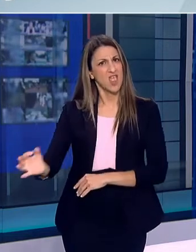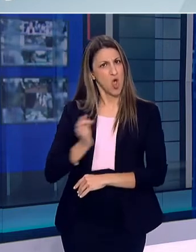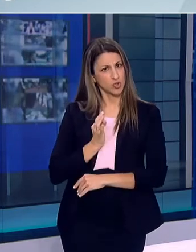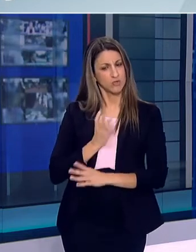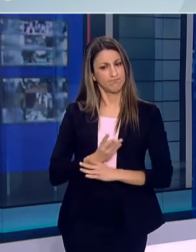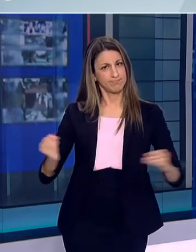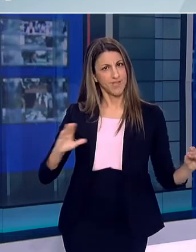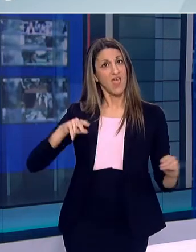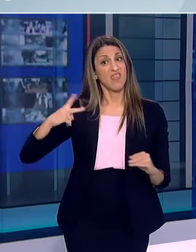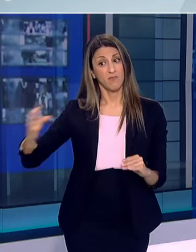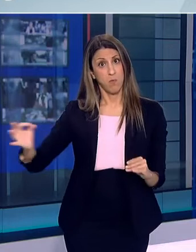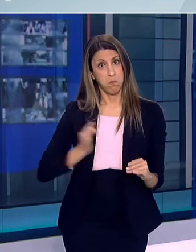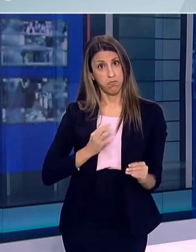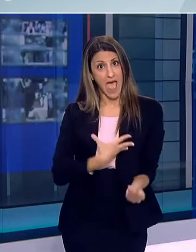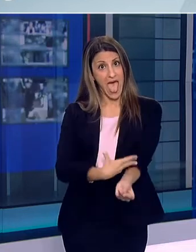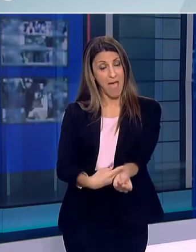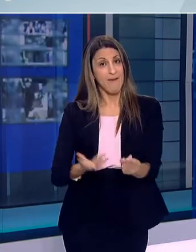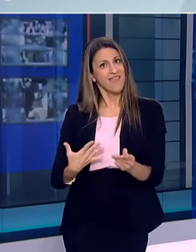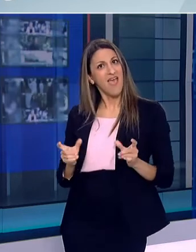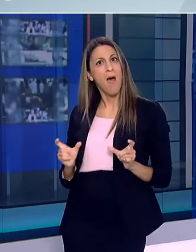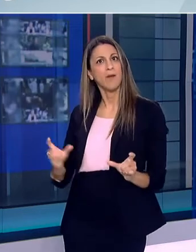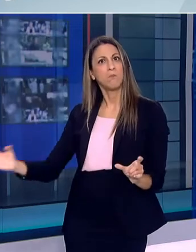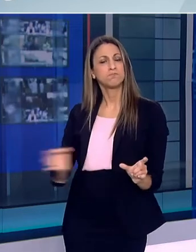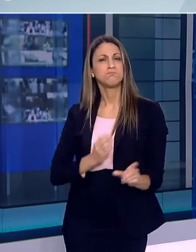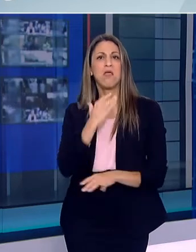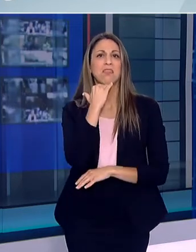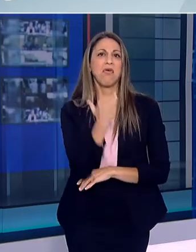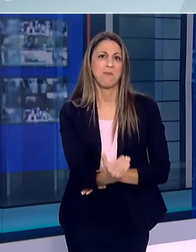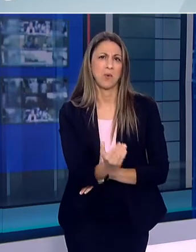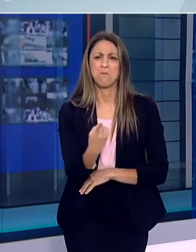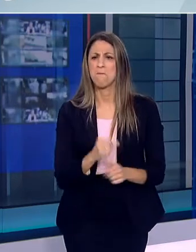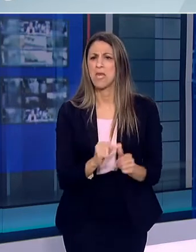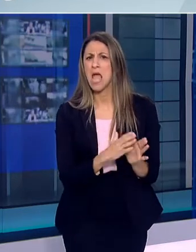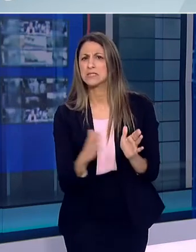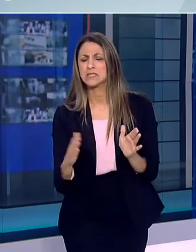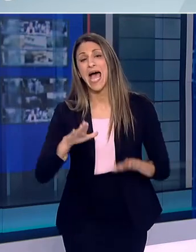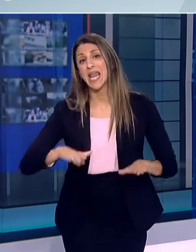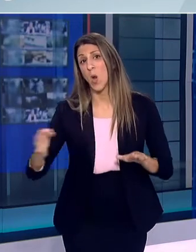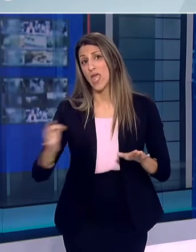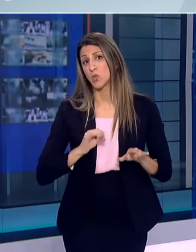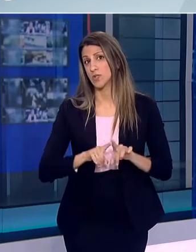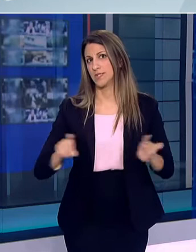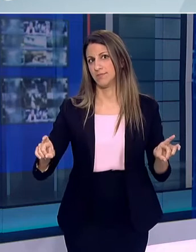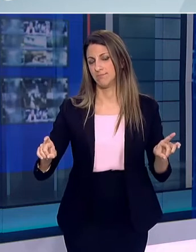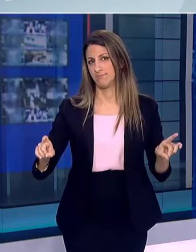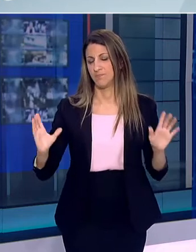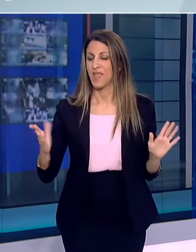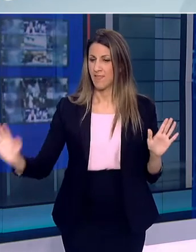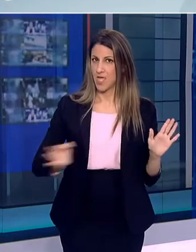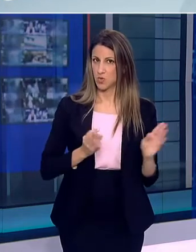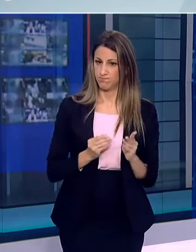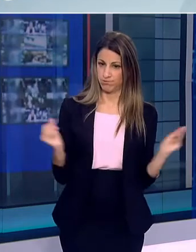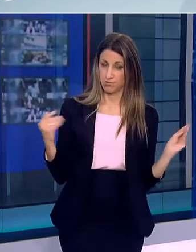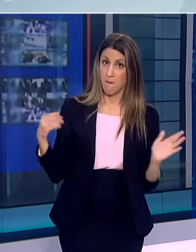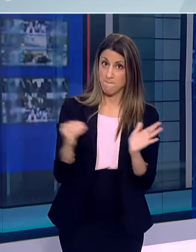και δεν ξαναασθενούμε από την ίδια ίωση εντός μικρού χρονικού διαστήματος, που μπορεί να διαφέρει από ιό σε ιό. Δηλαδή, αφού τον περάσαμε στον ιό,